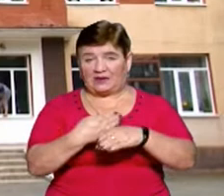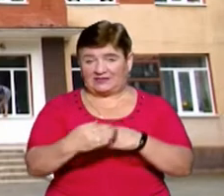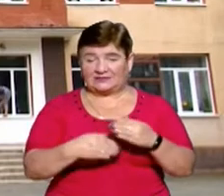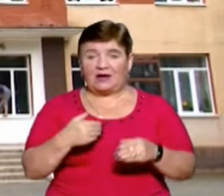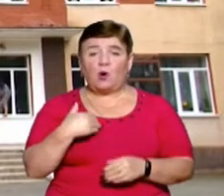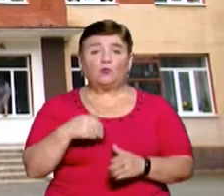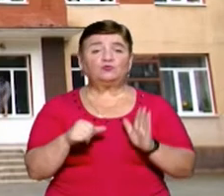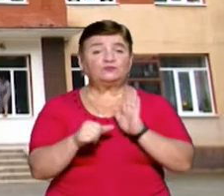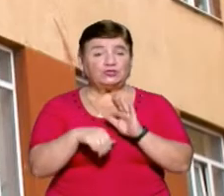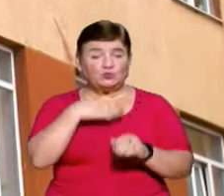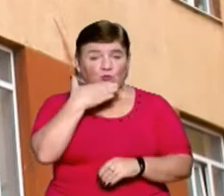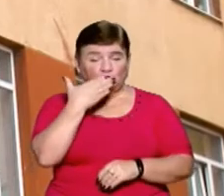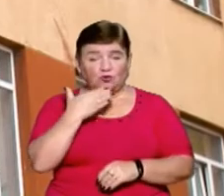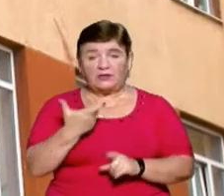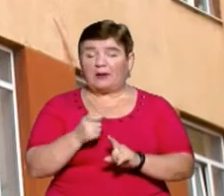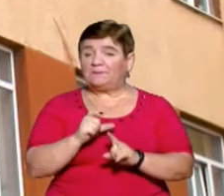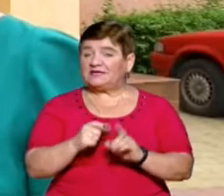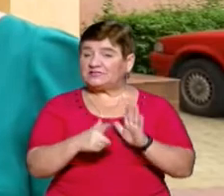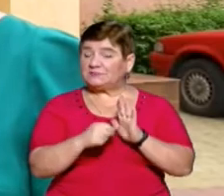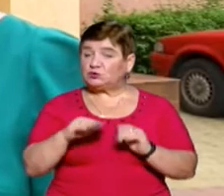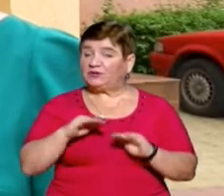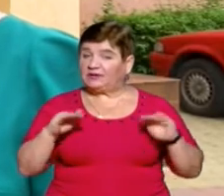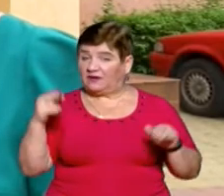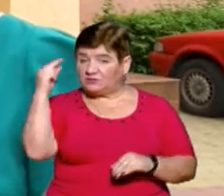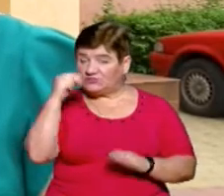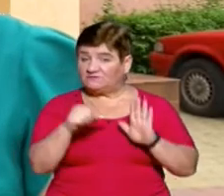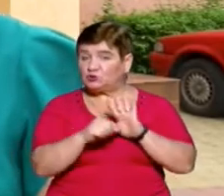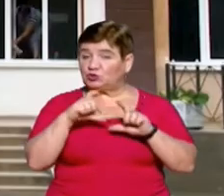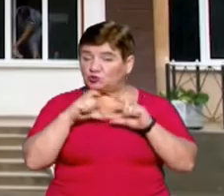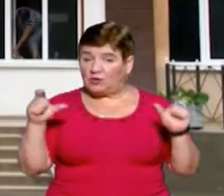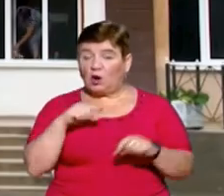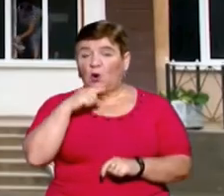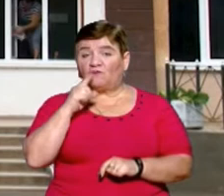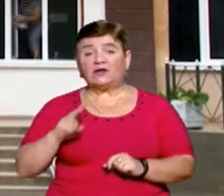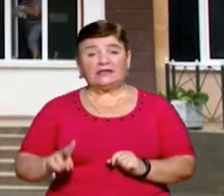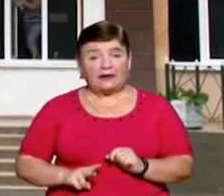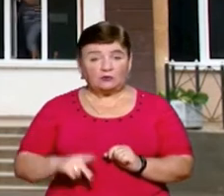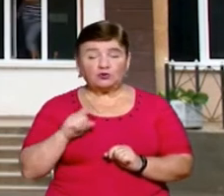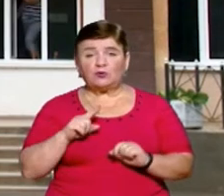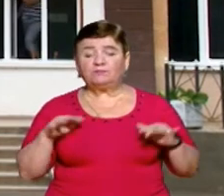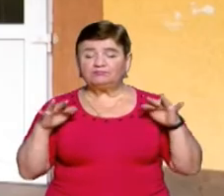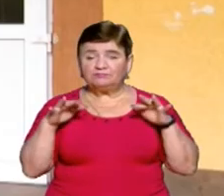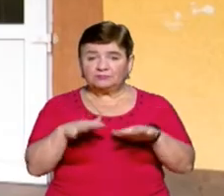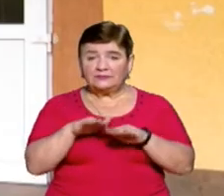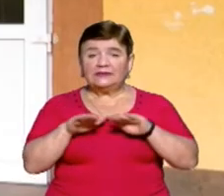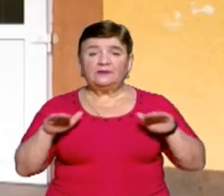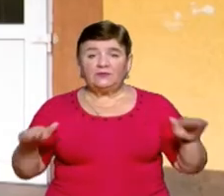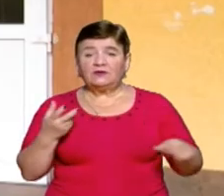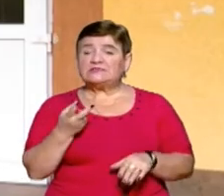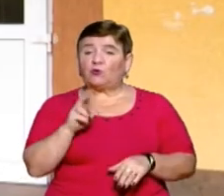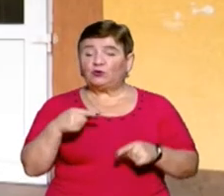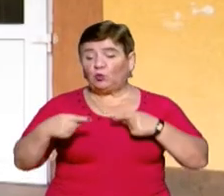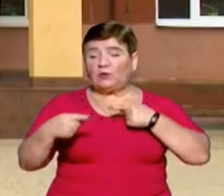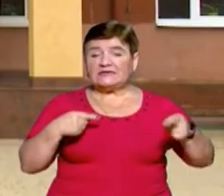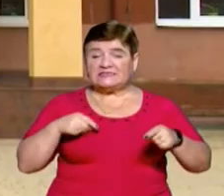школі номер 6 в Ужгороді навчаються більше 700 дітей. Директорка Марія Грінчук розповідає, щоб уникнути скупчення учнів, вони заходитимуть через